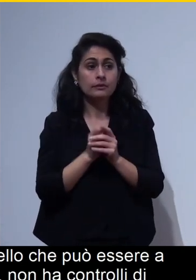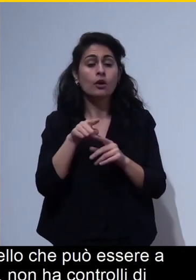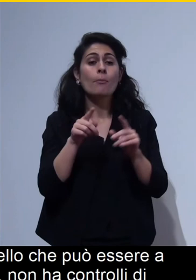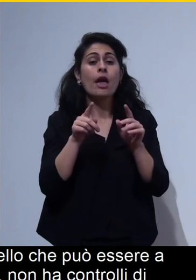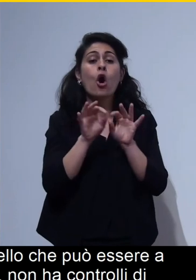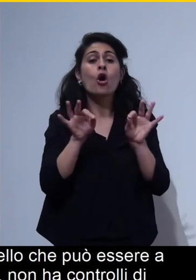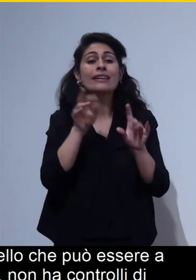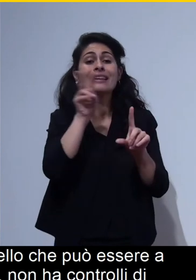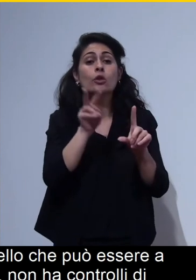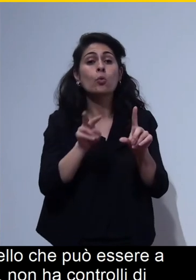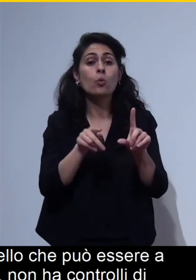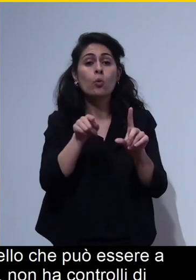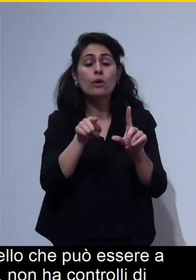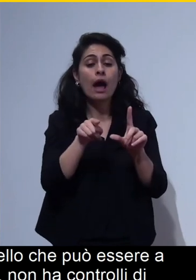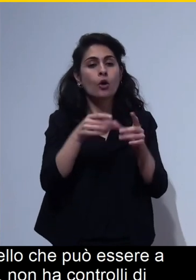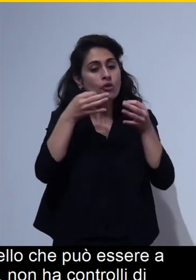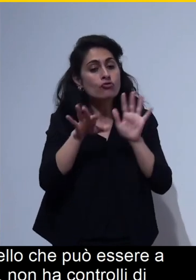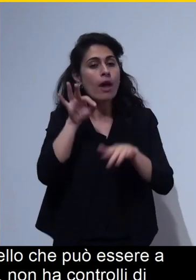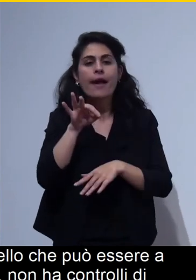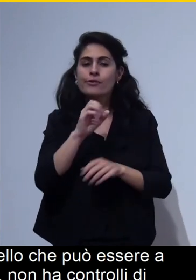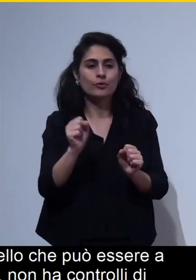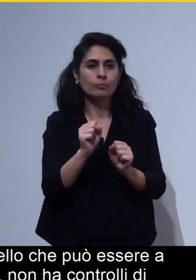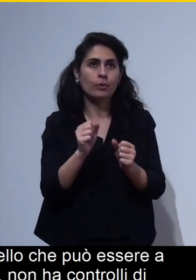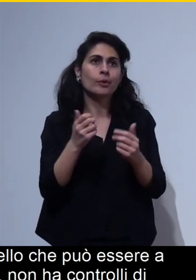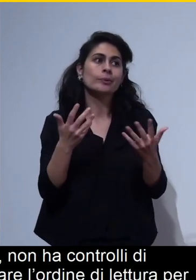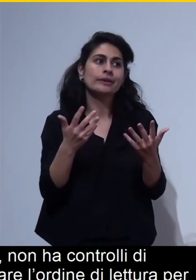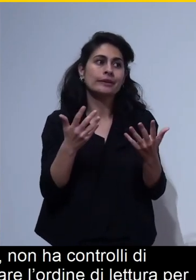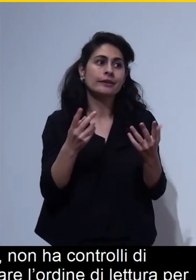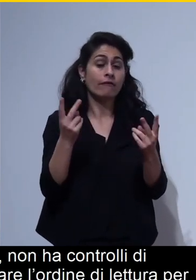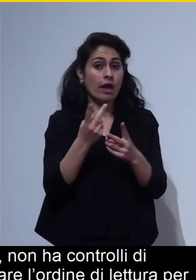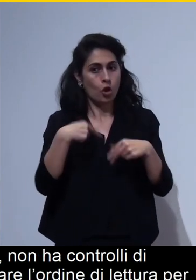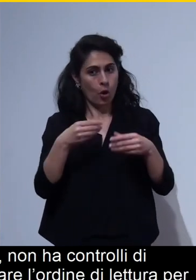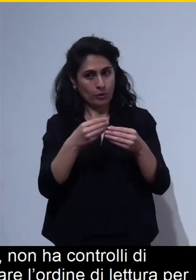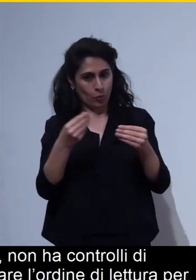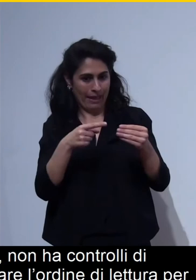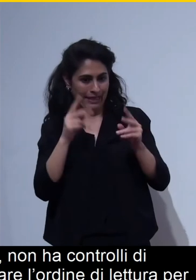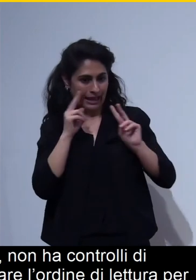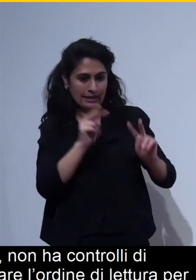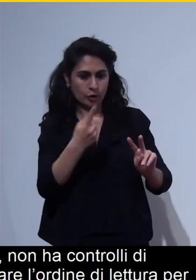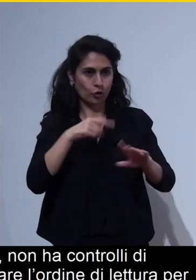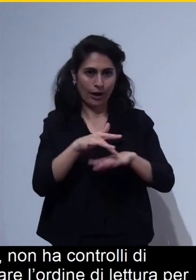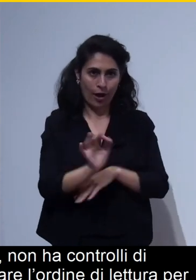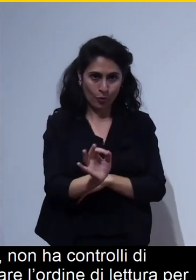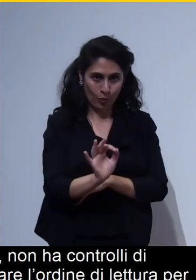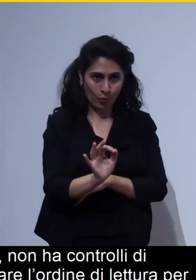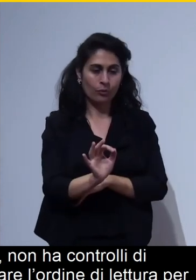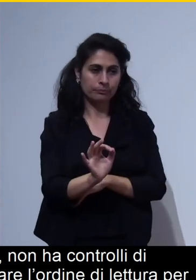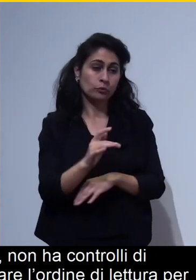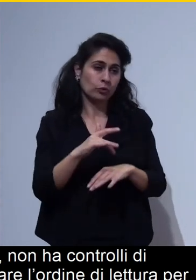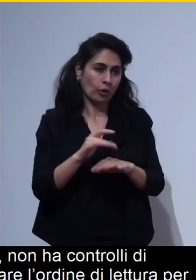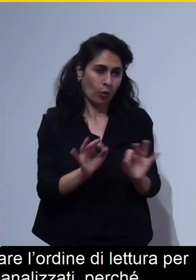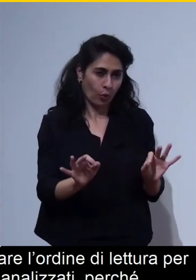per cui è vero non l'abbiamo messo fra gli strumenti analizzati ma perché abbiamo preferito prendere uno